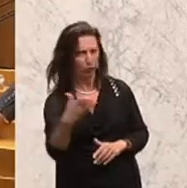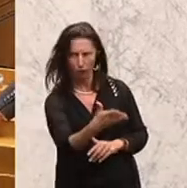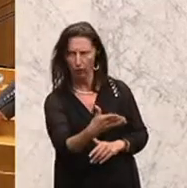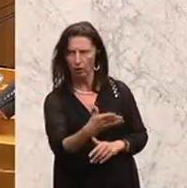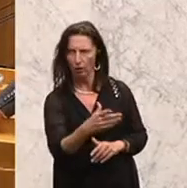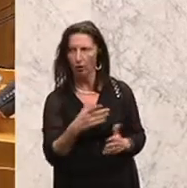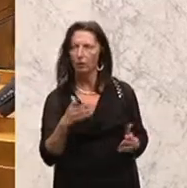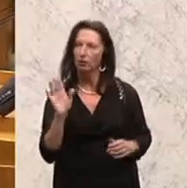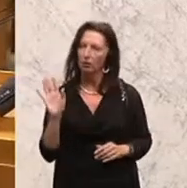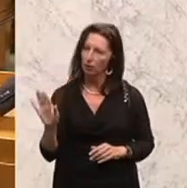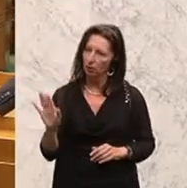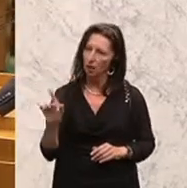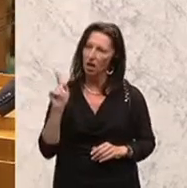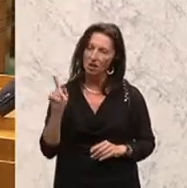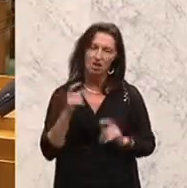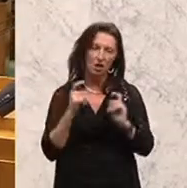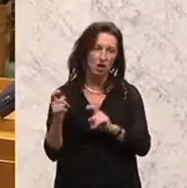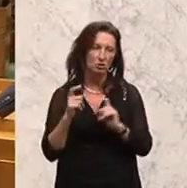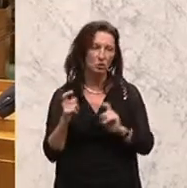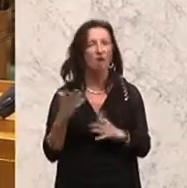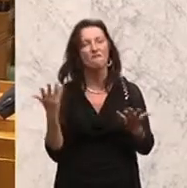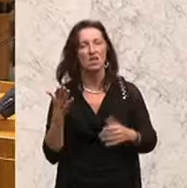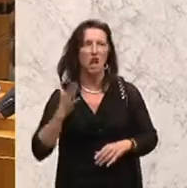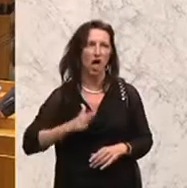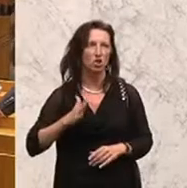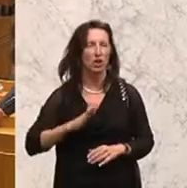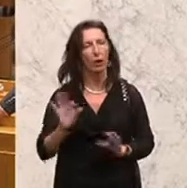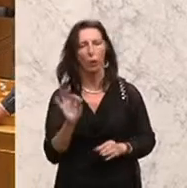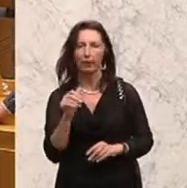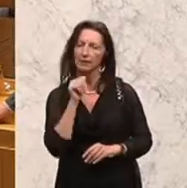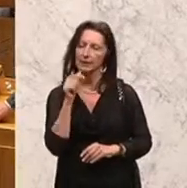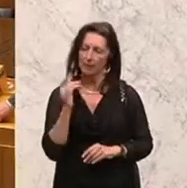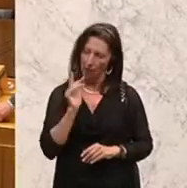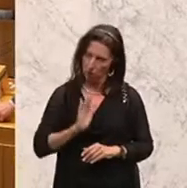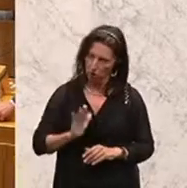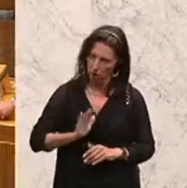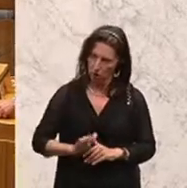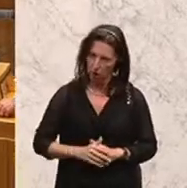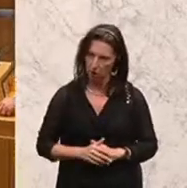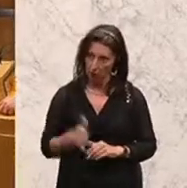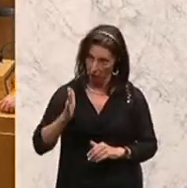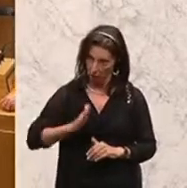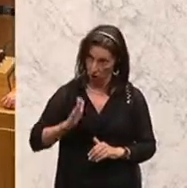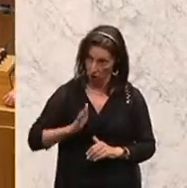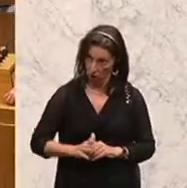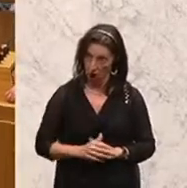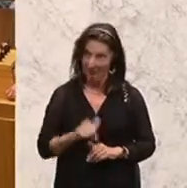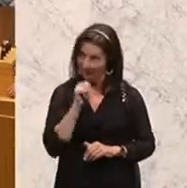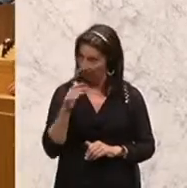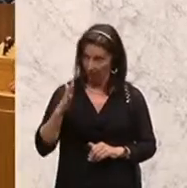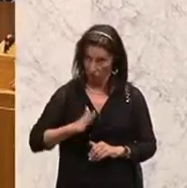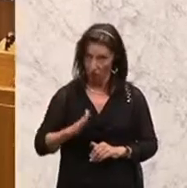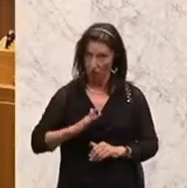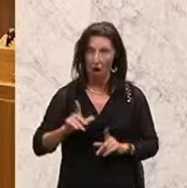Ich hatte diese Diskussion, was ist Pietät und was ist Pietät nicht. Pietät ist, Pietätlos ist hier